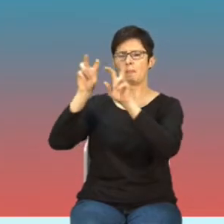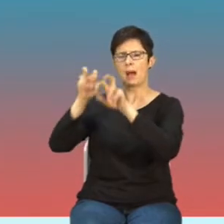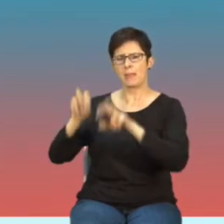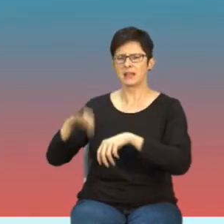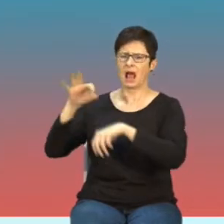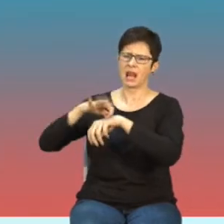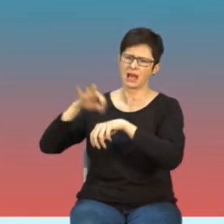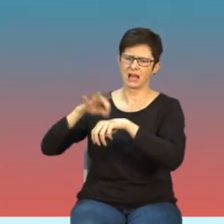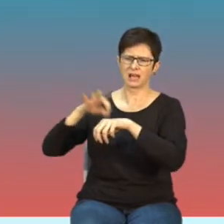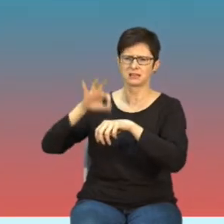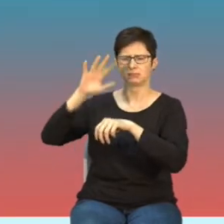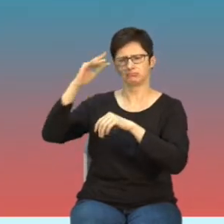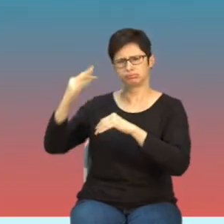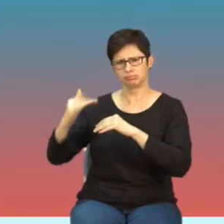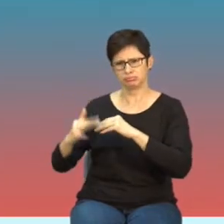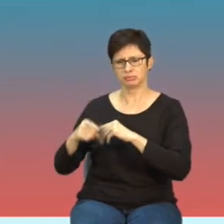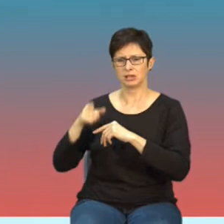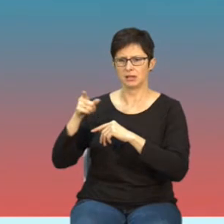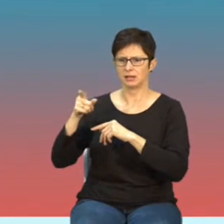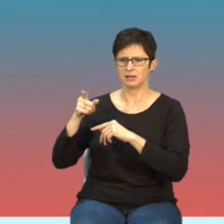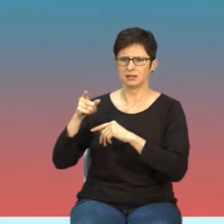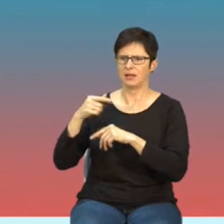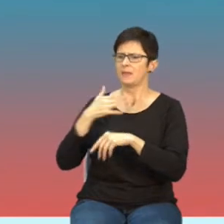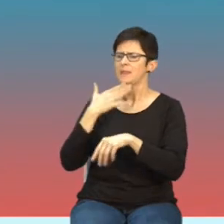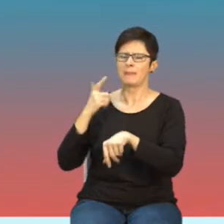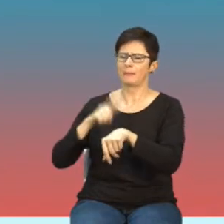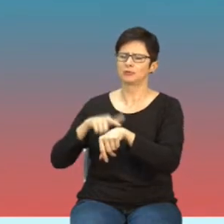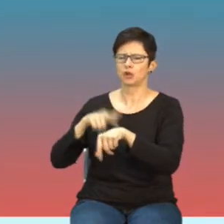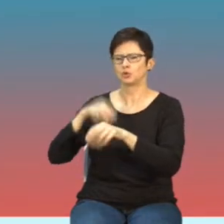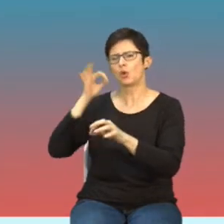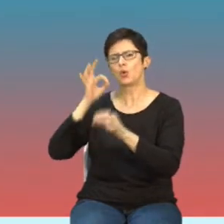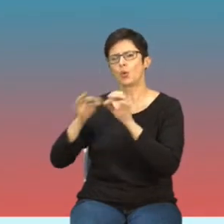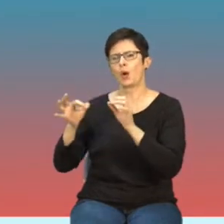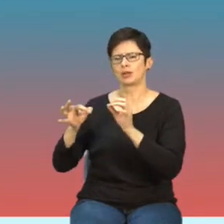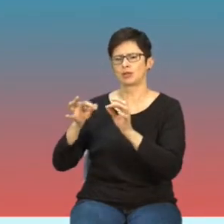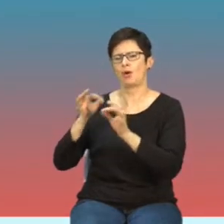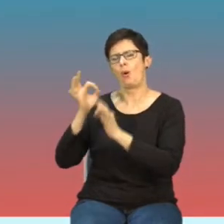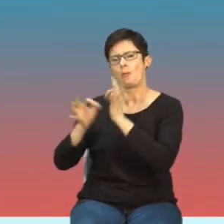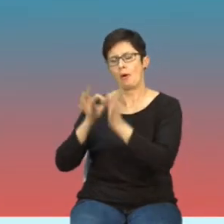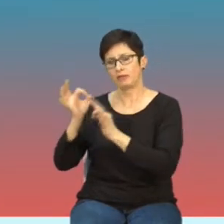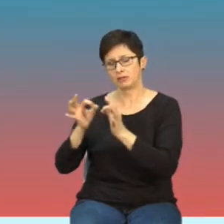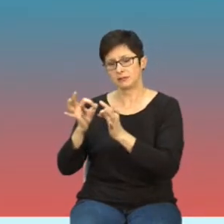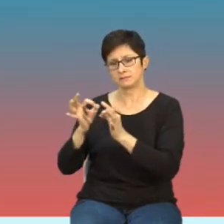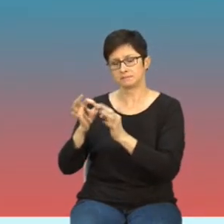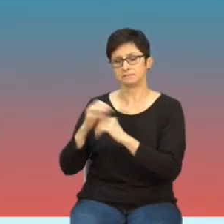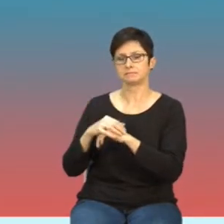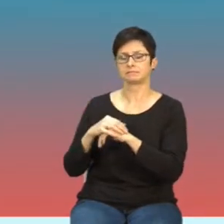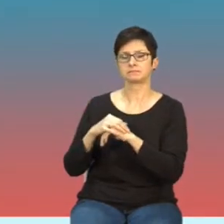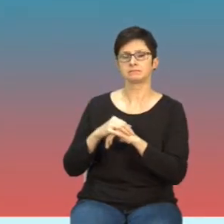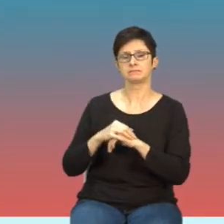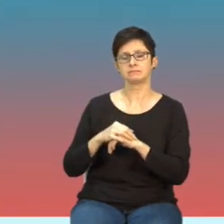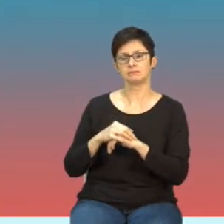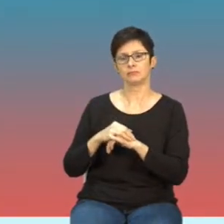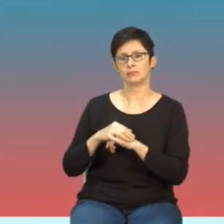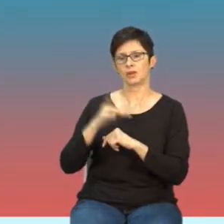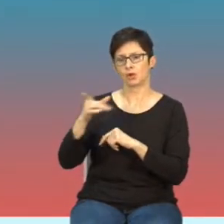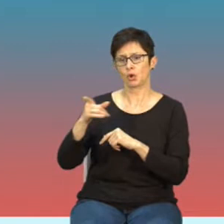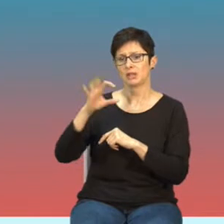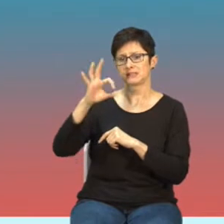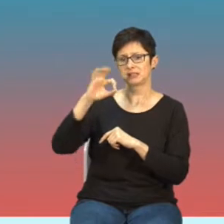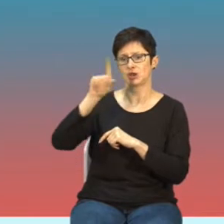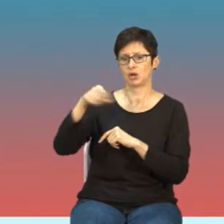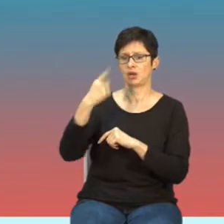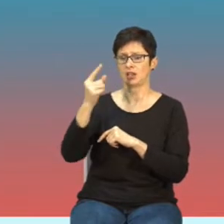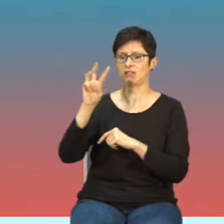dalej, i tak dalej. Także mówię, nie ma czasu na to, żeby to dokładnie omawiać. w każdym razie to 0,1